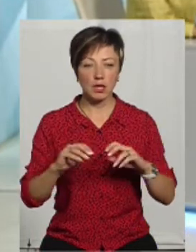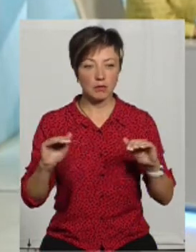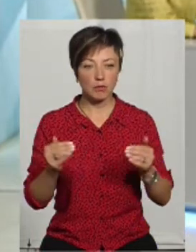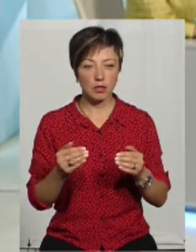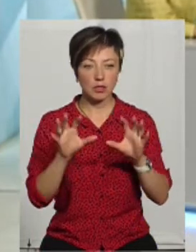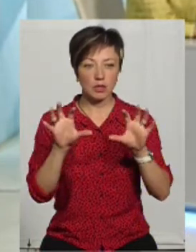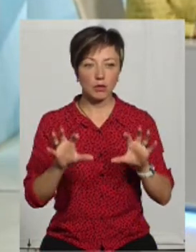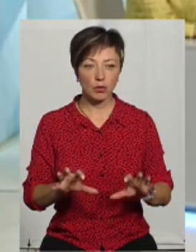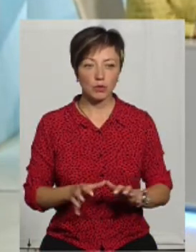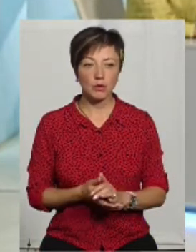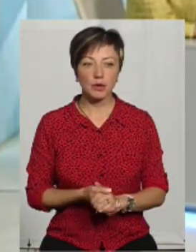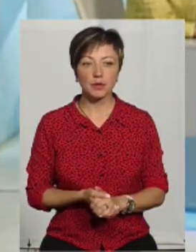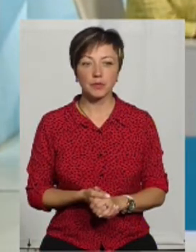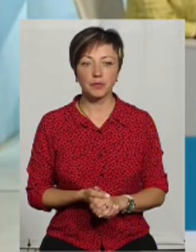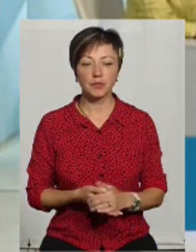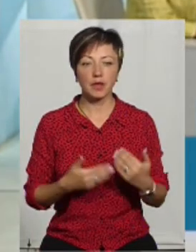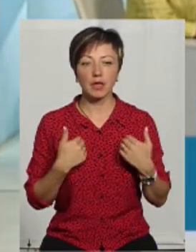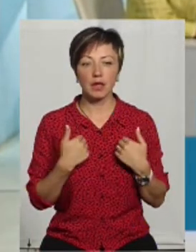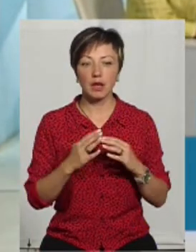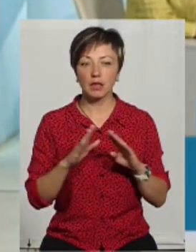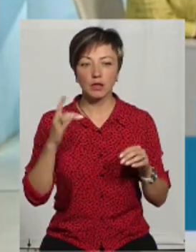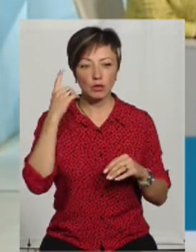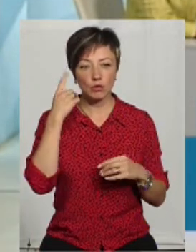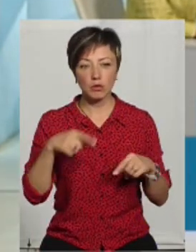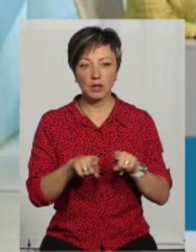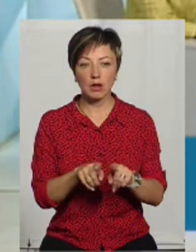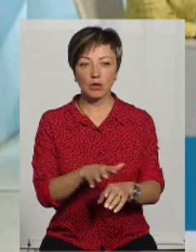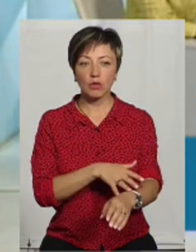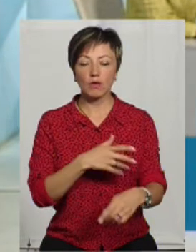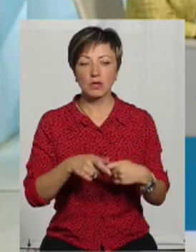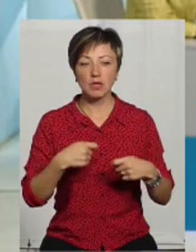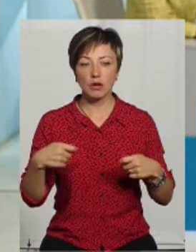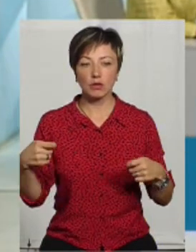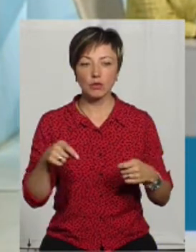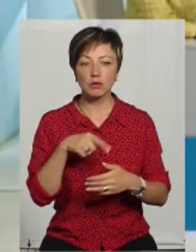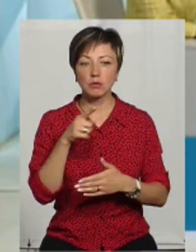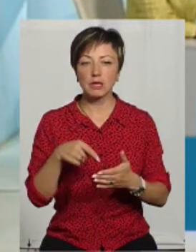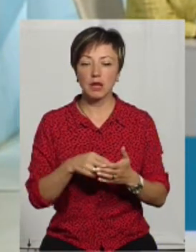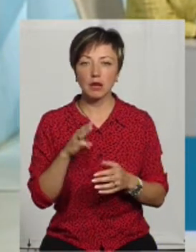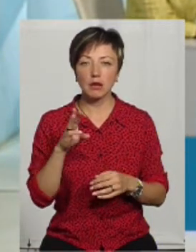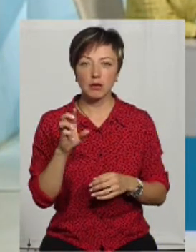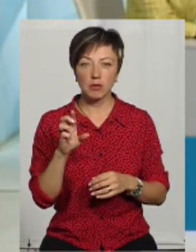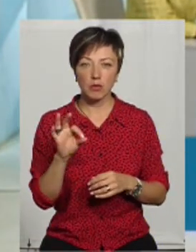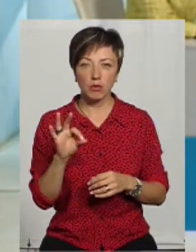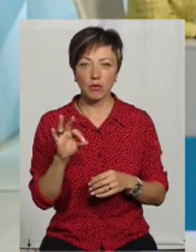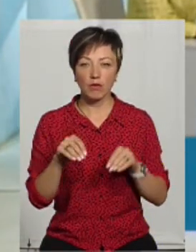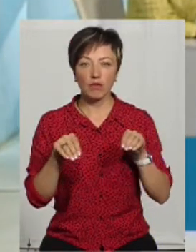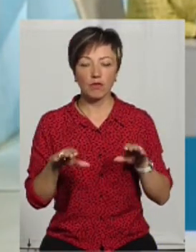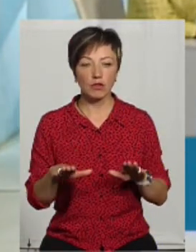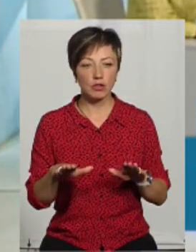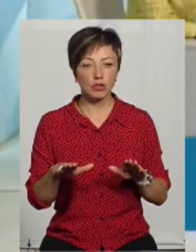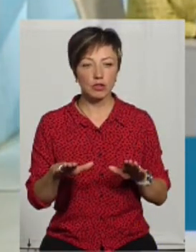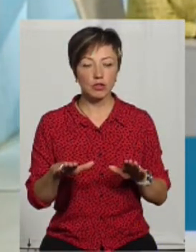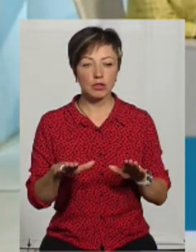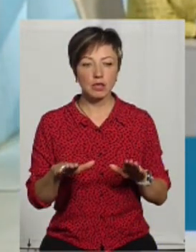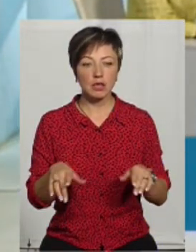закону? Ну, я не думаю, що настільки довго затянулося дане питання, оскільки вирішення там